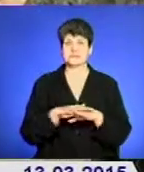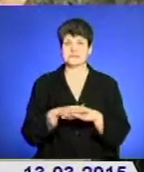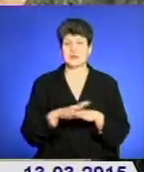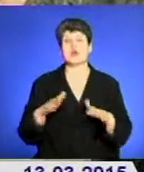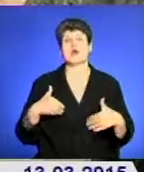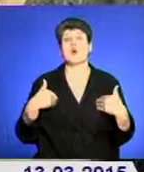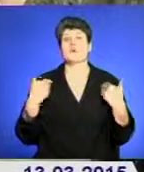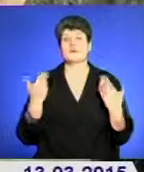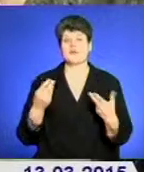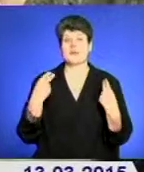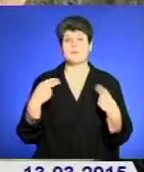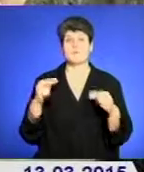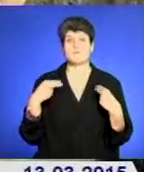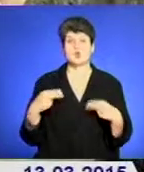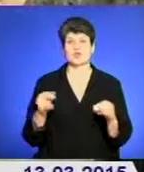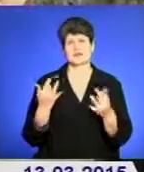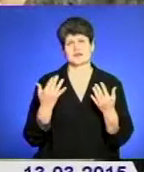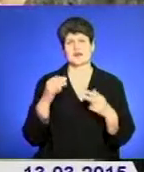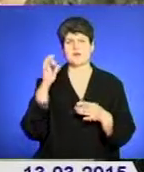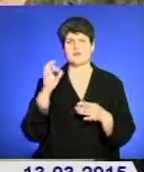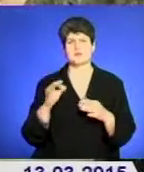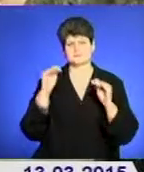рекомендували продавати на декілька відсотків дешевше.